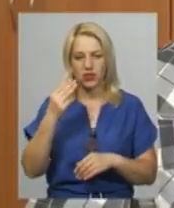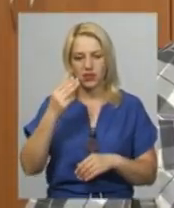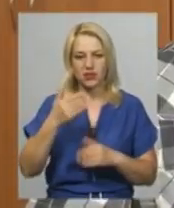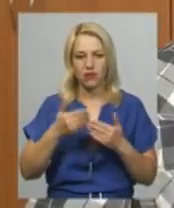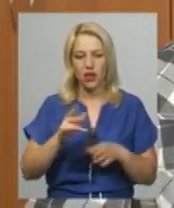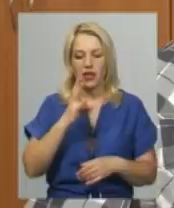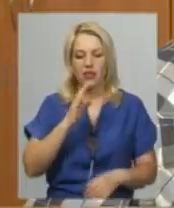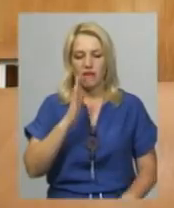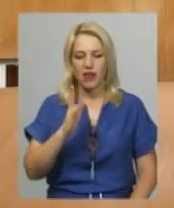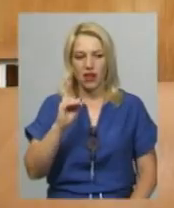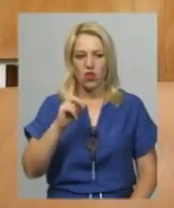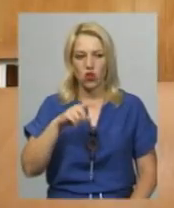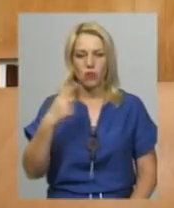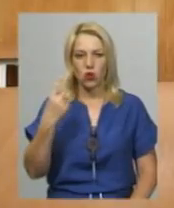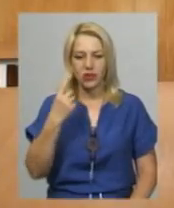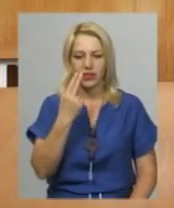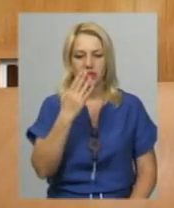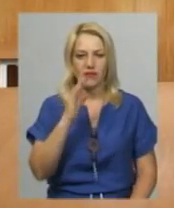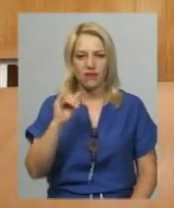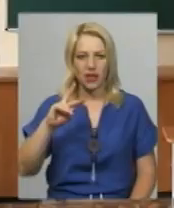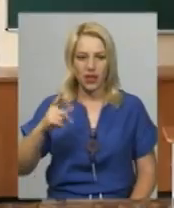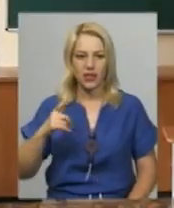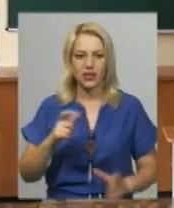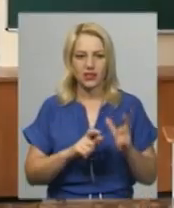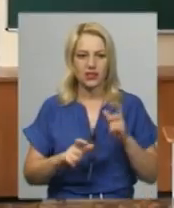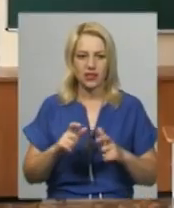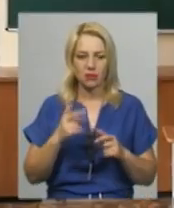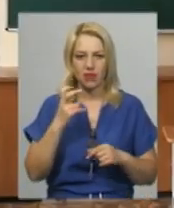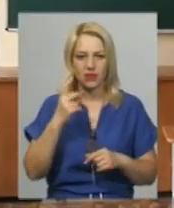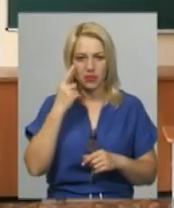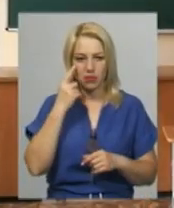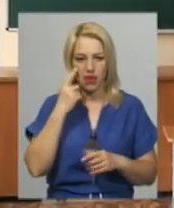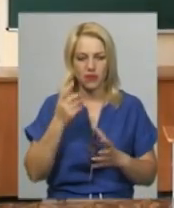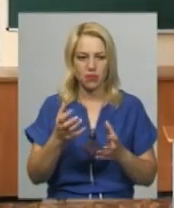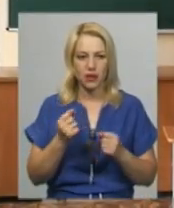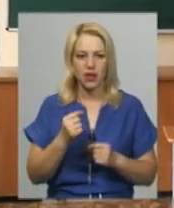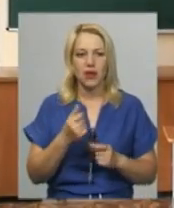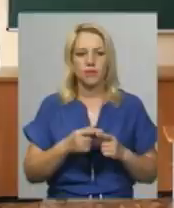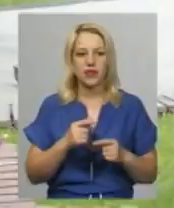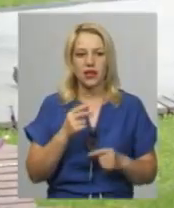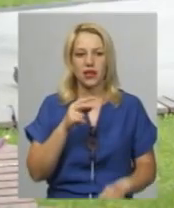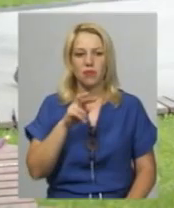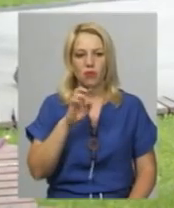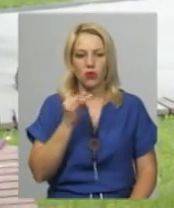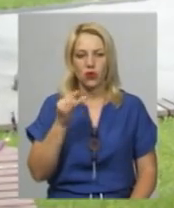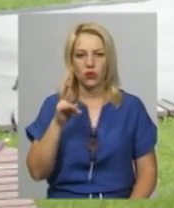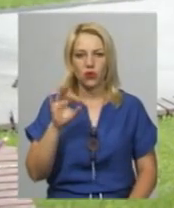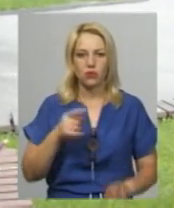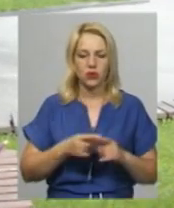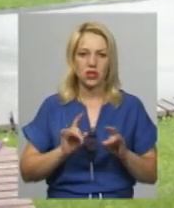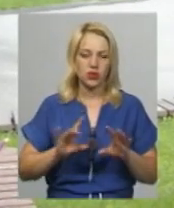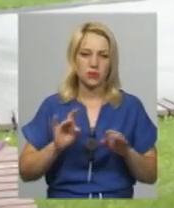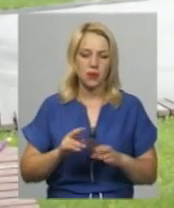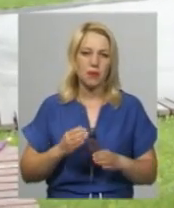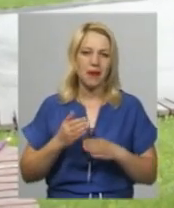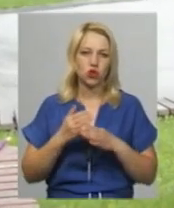номер один Віктор Цвіль. Із хімії набрали 200 балів випускник Хмельницького ліцею імені Артея Мазура Михайло Бойко. Про це розповіла методист